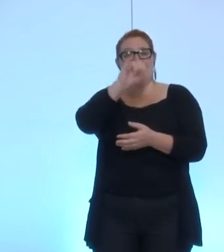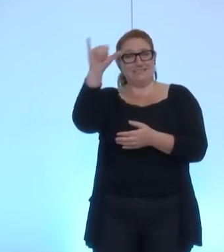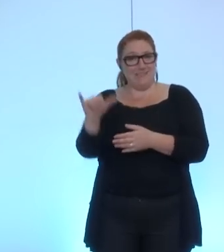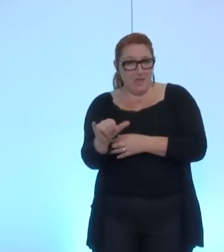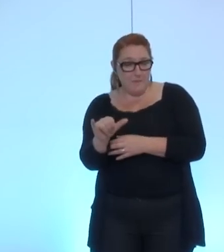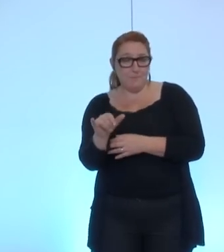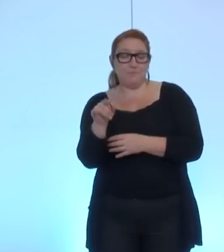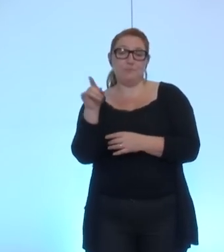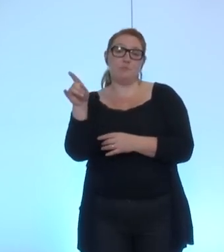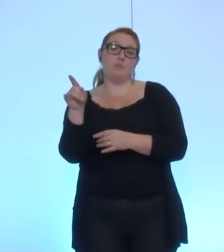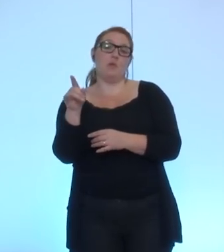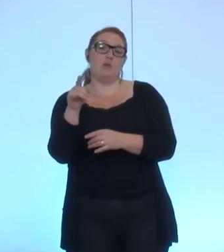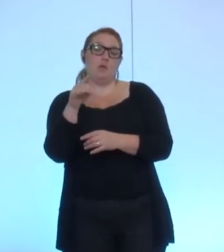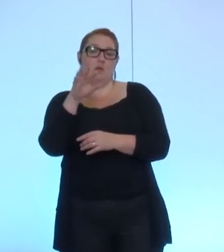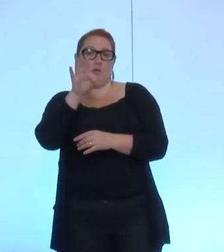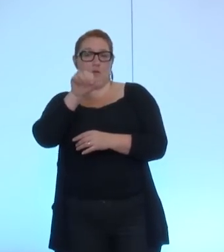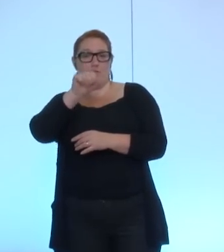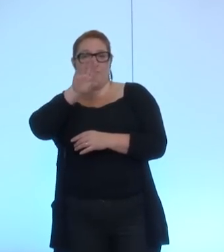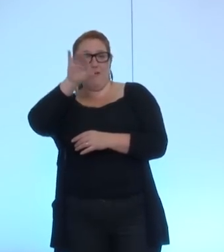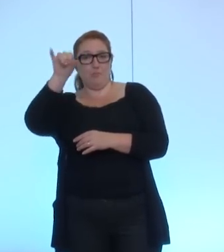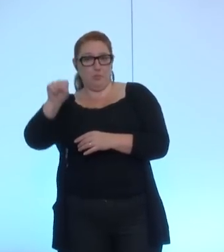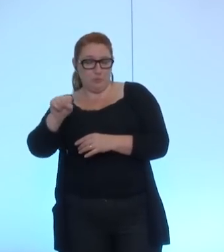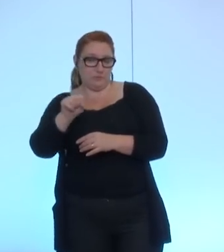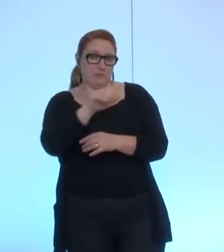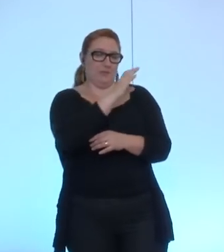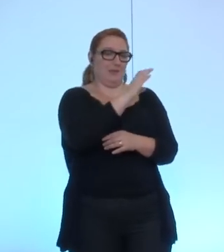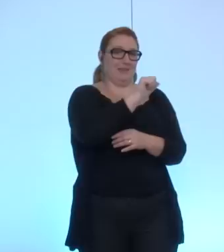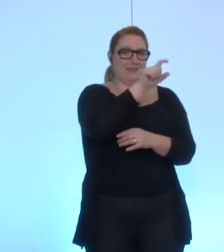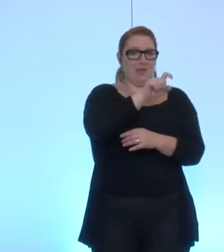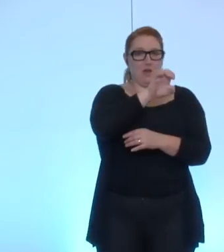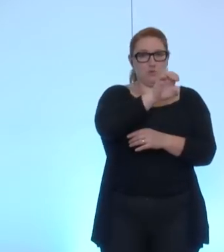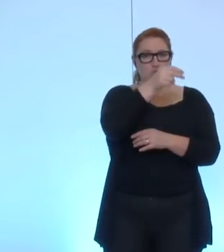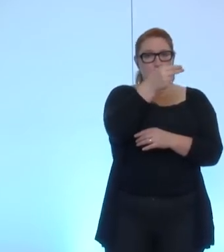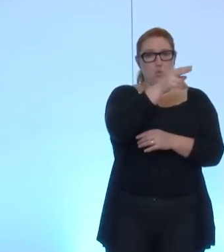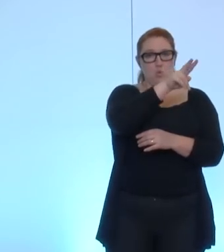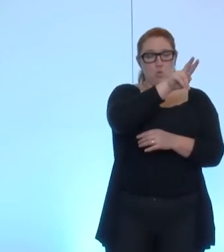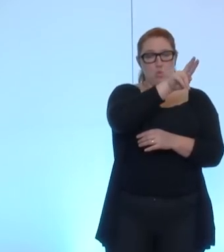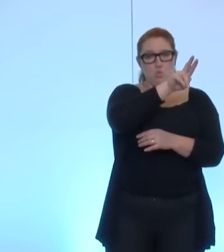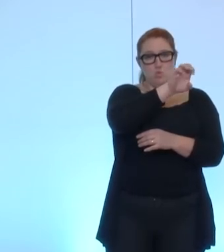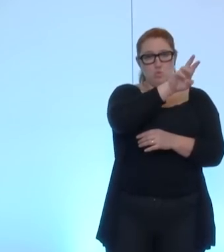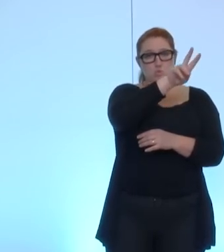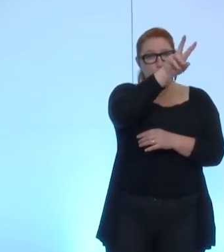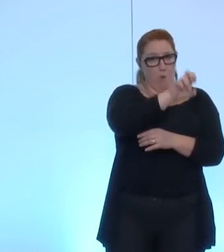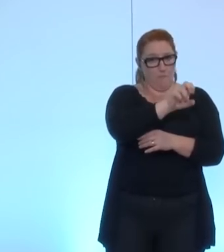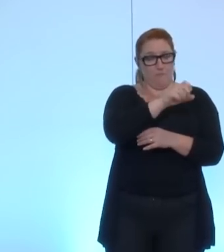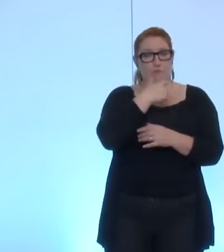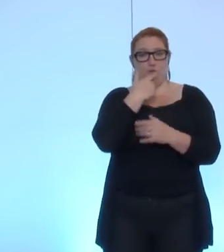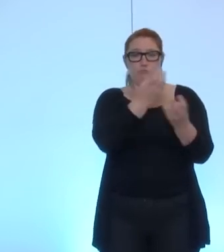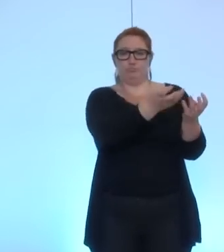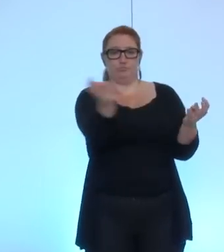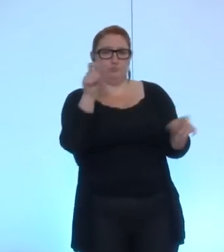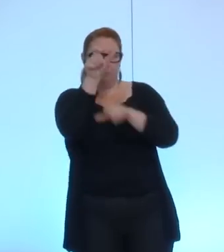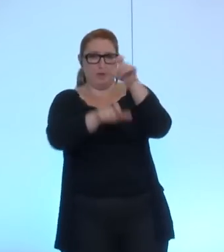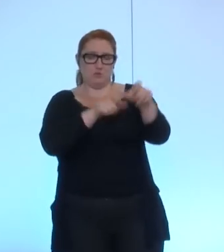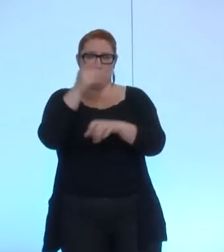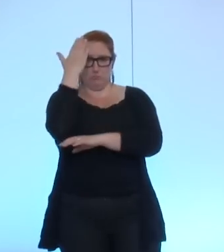Cazeneuve des affaires de ministres de l'intérieur ont reçu plusieurs personnalités pour évoquer la menace grave